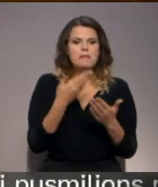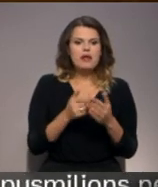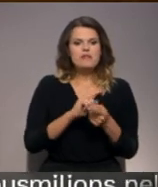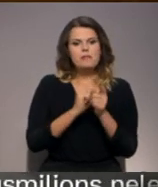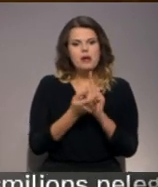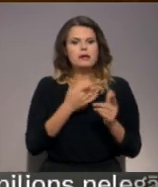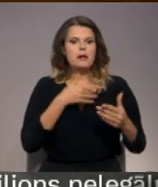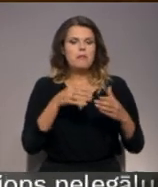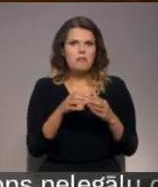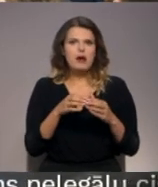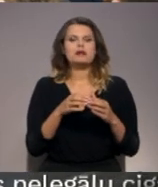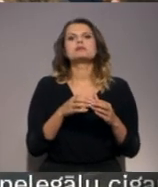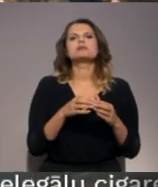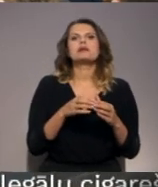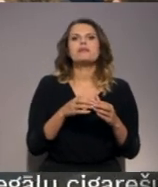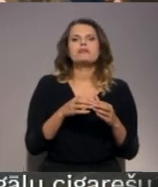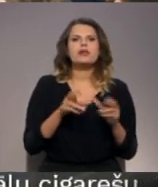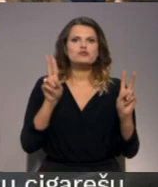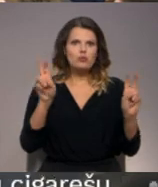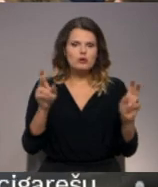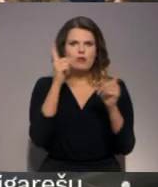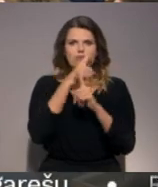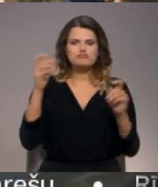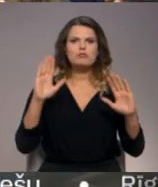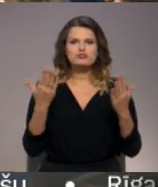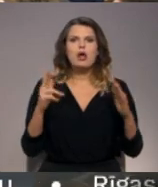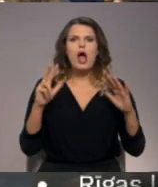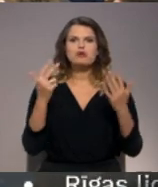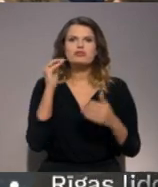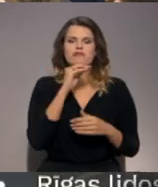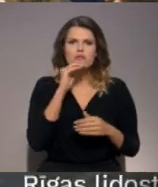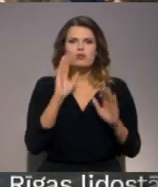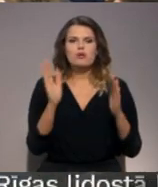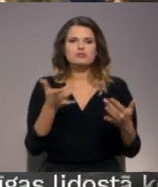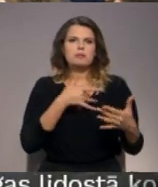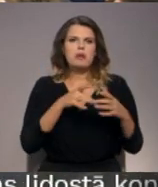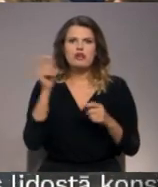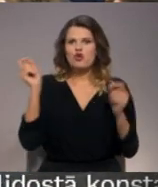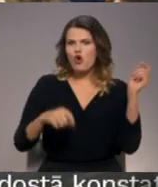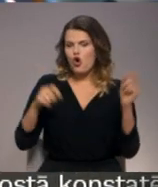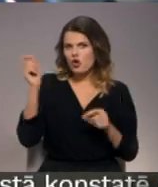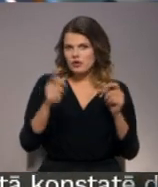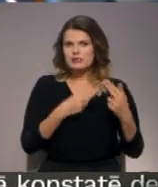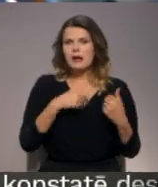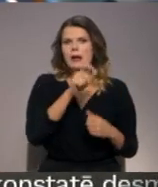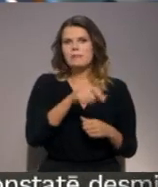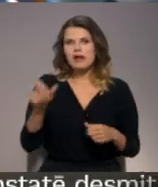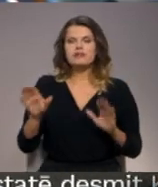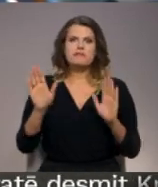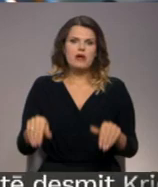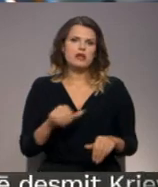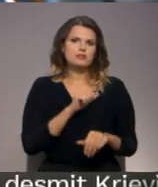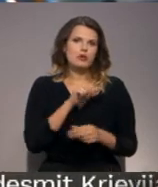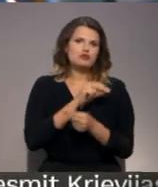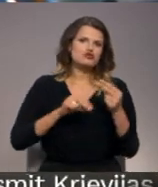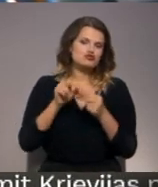mainīt partijas zīmultā sodība nākšatklējā 8. febrārī, kad notiks KPV LV partijas kongress, un tāds biedriem tiks dot iespēju par